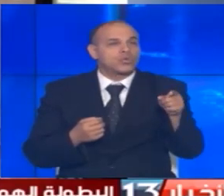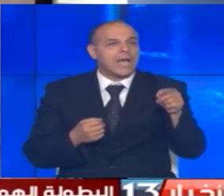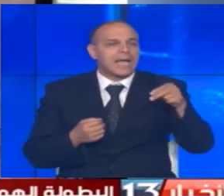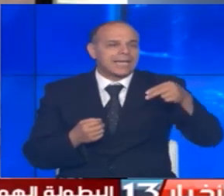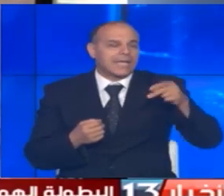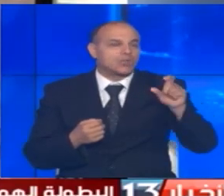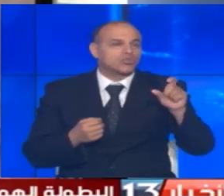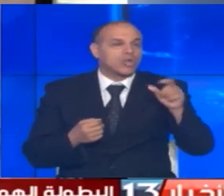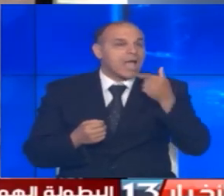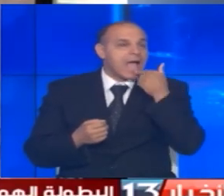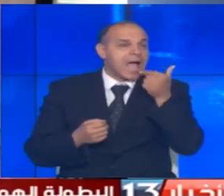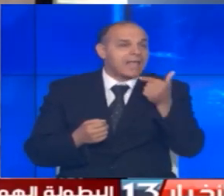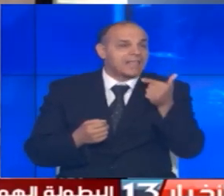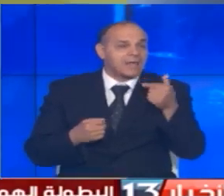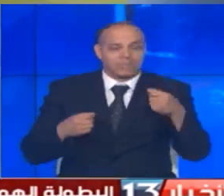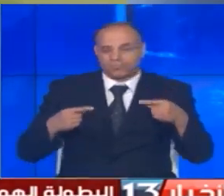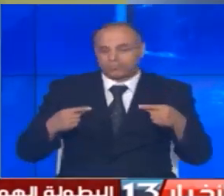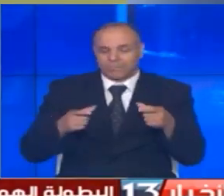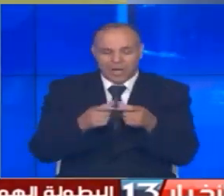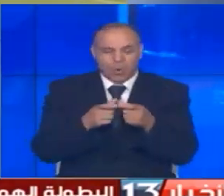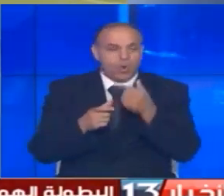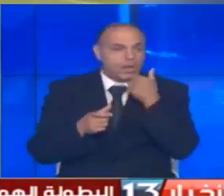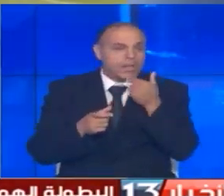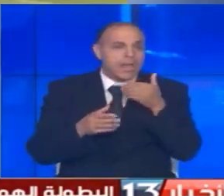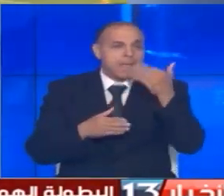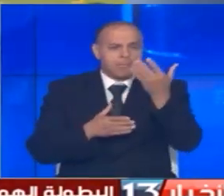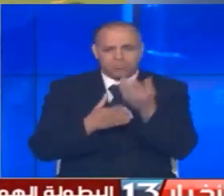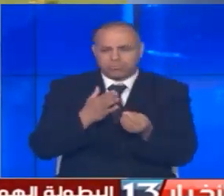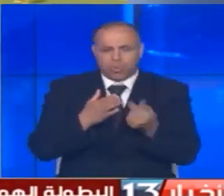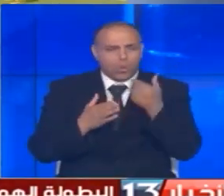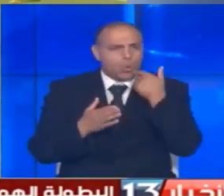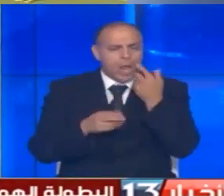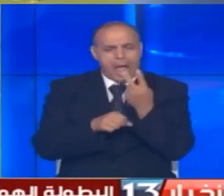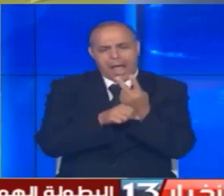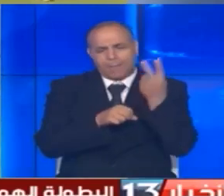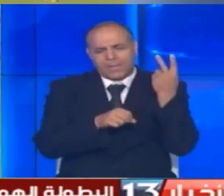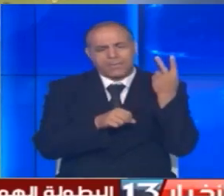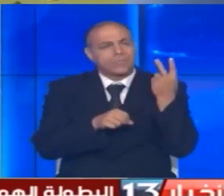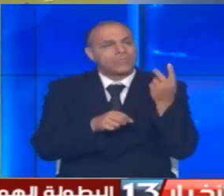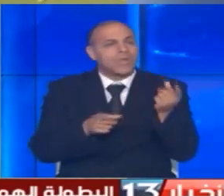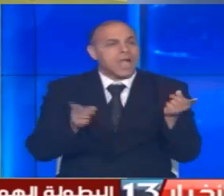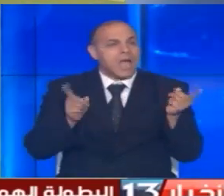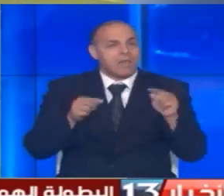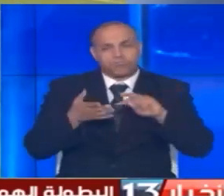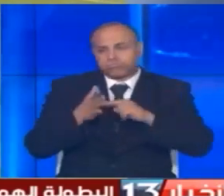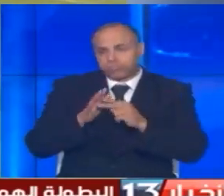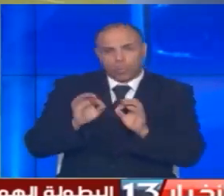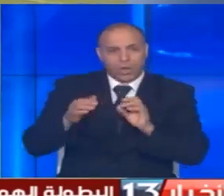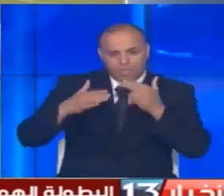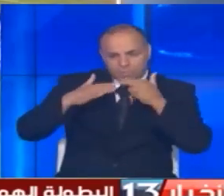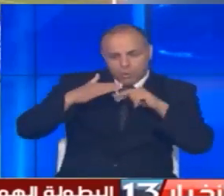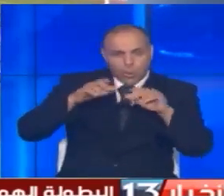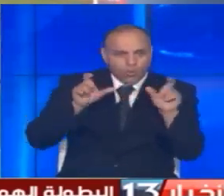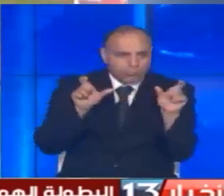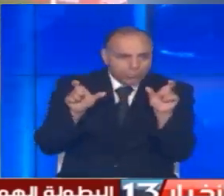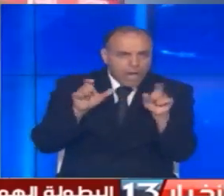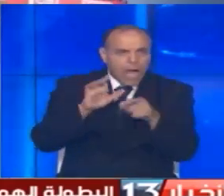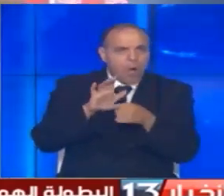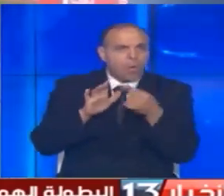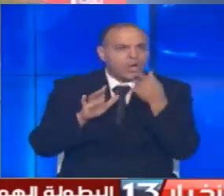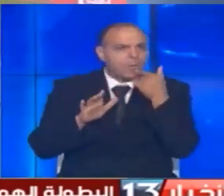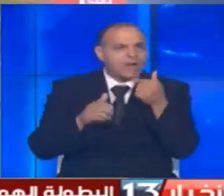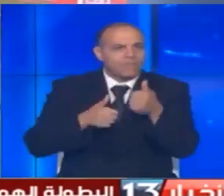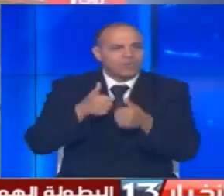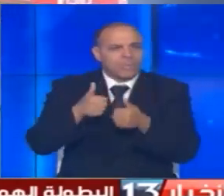العائد من أمصاف نخبة الأندية بعد غياب النهزة العامين فبتقنية الفيديو التي تستعمل لأول مرة في